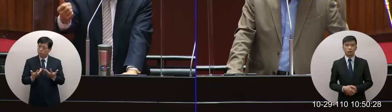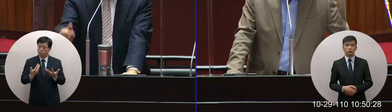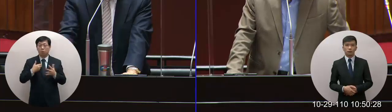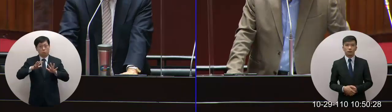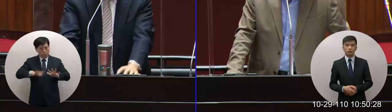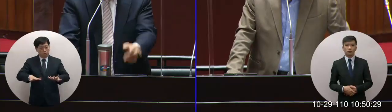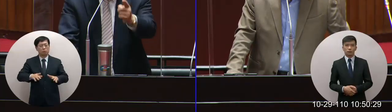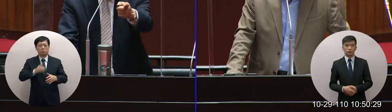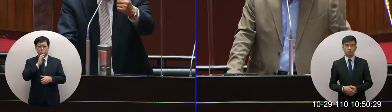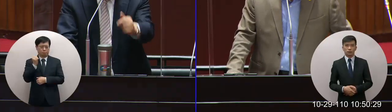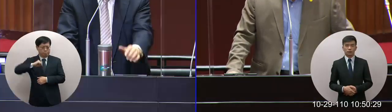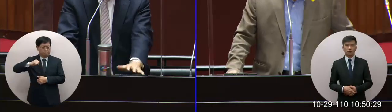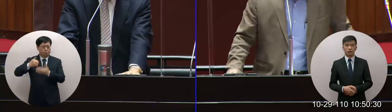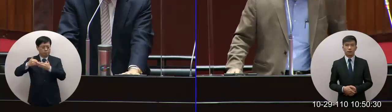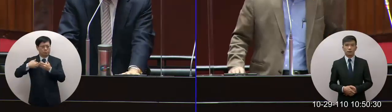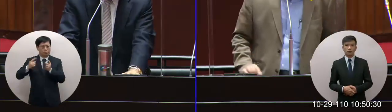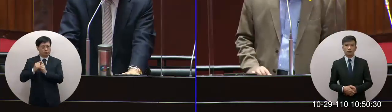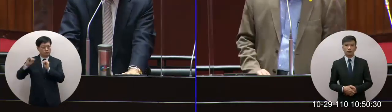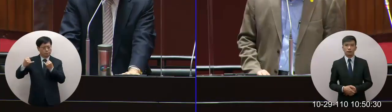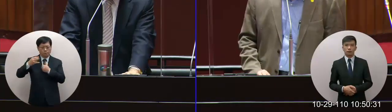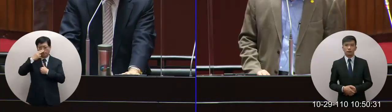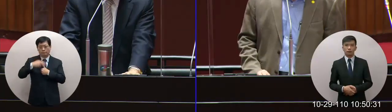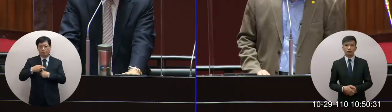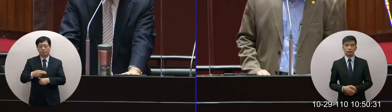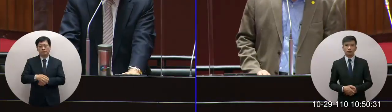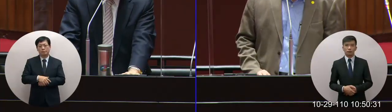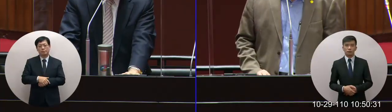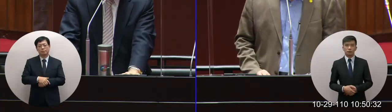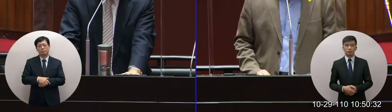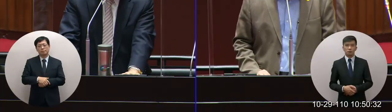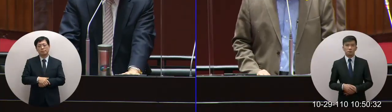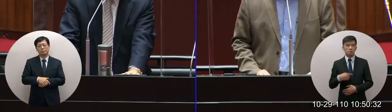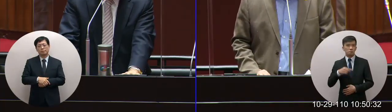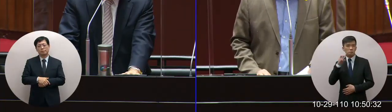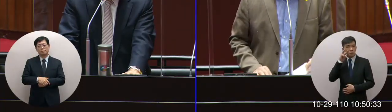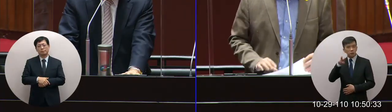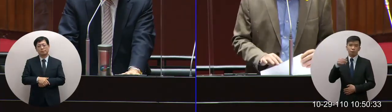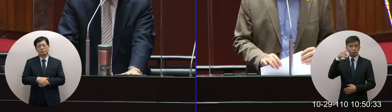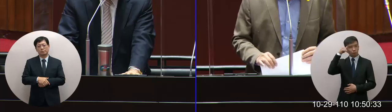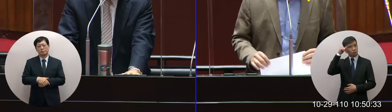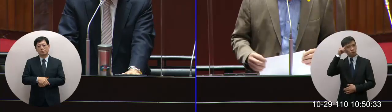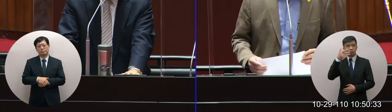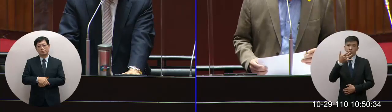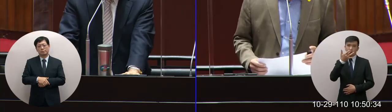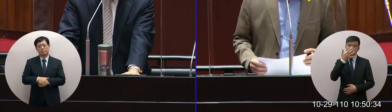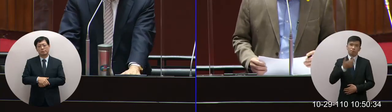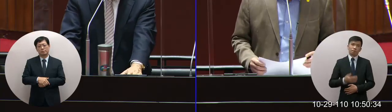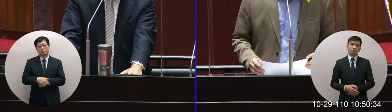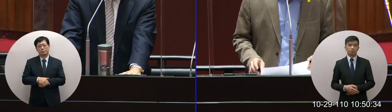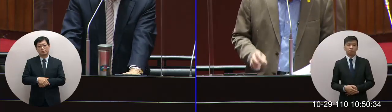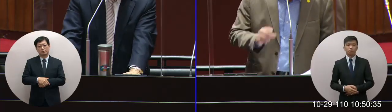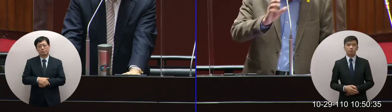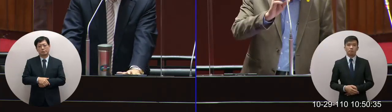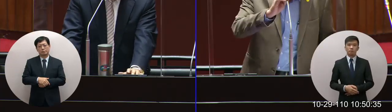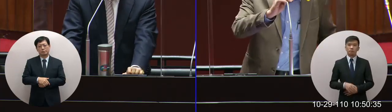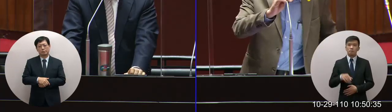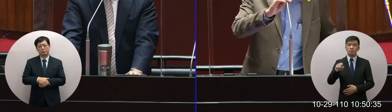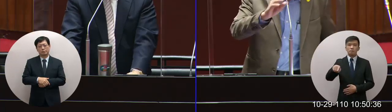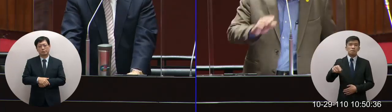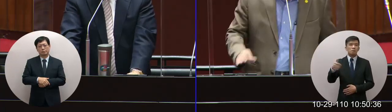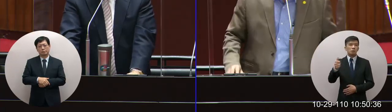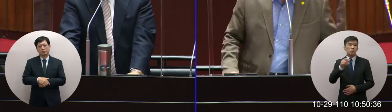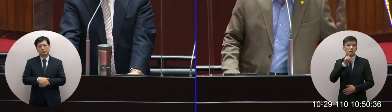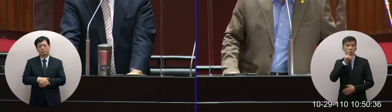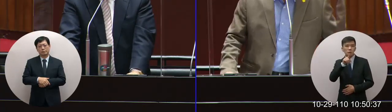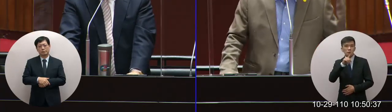就是在抗他的對我們欺壓所以我就完全無法理解這個這個為什麼會